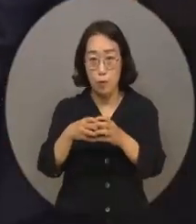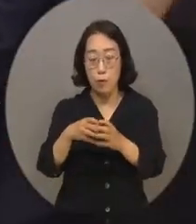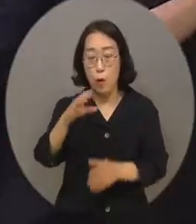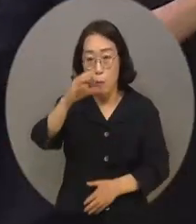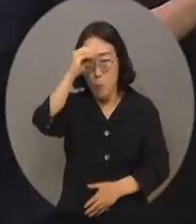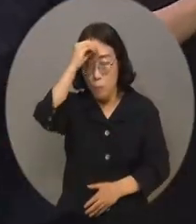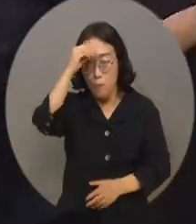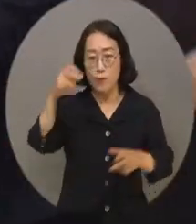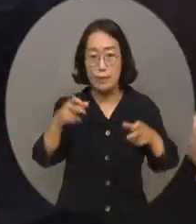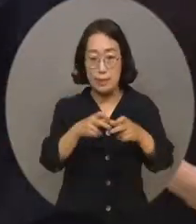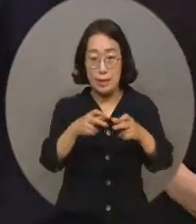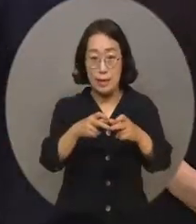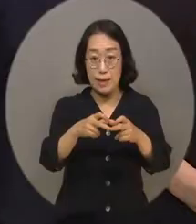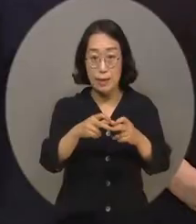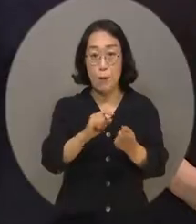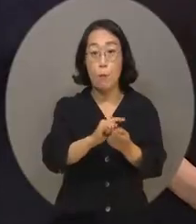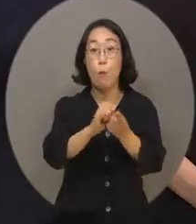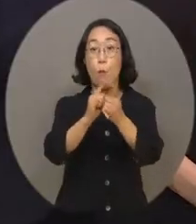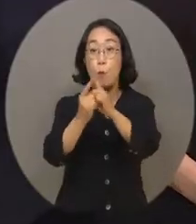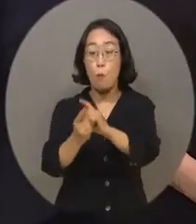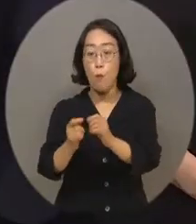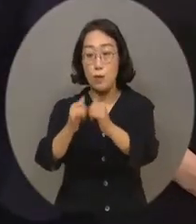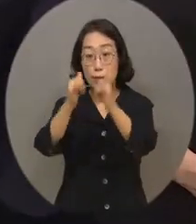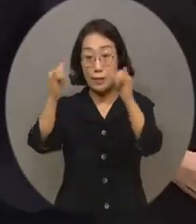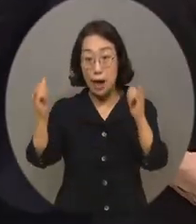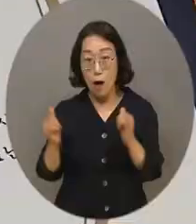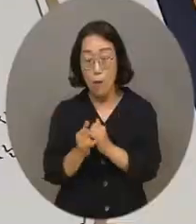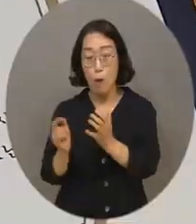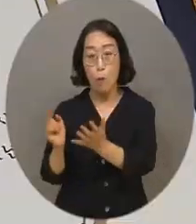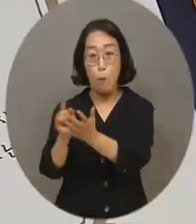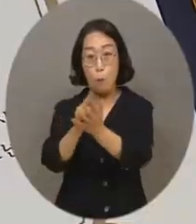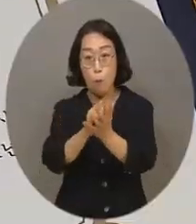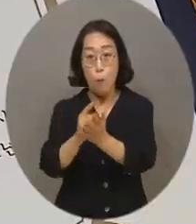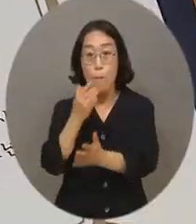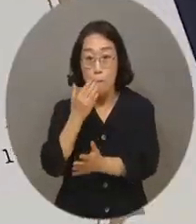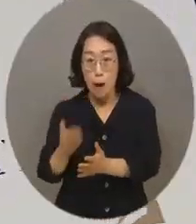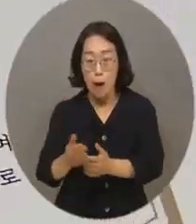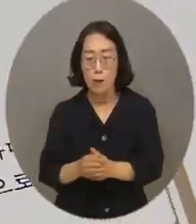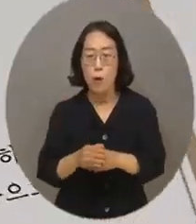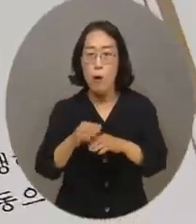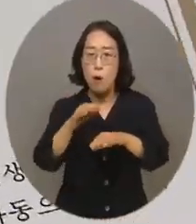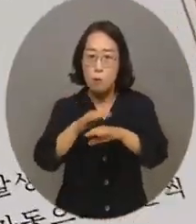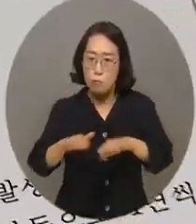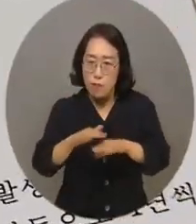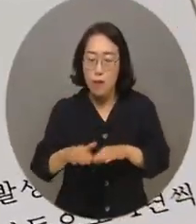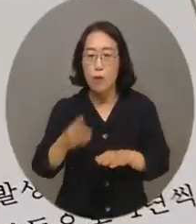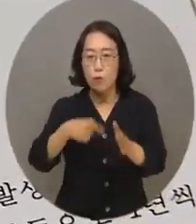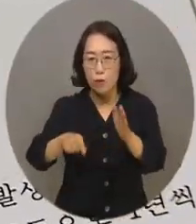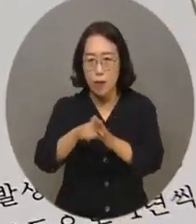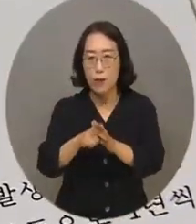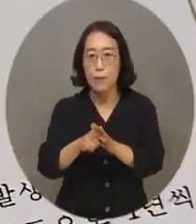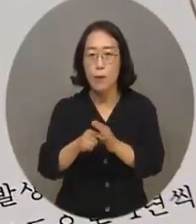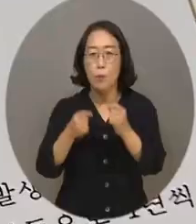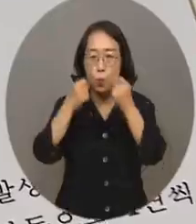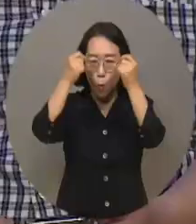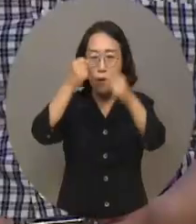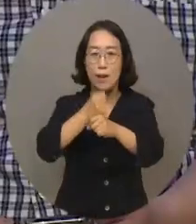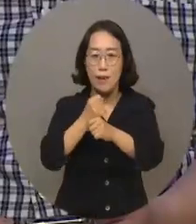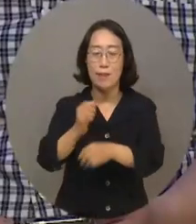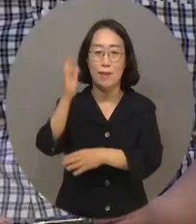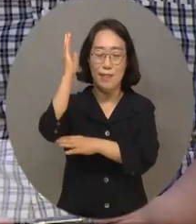장애인의 지역사회 자립 사례를 만들어 탈시설을 둘러싼 갈등 해결에 초석을 다지겠다는 의지를 보였습니다.